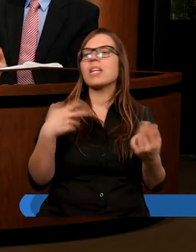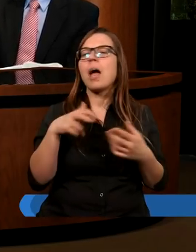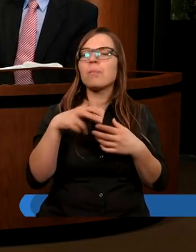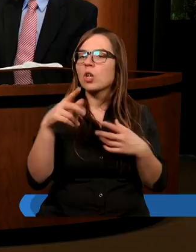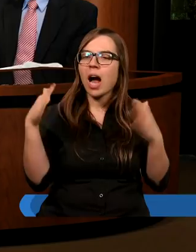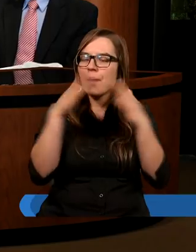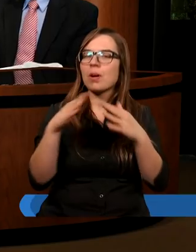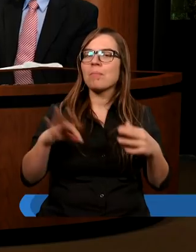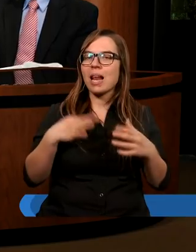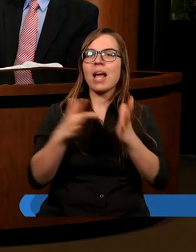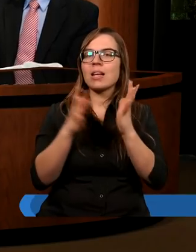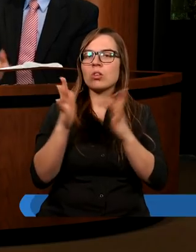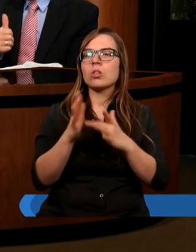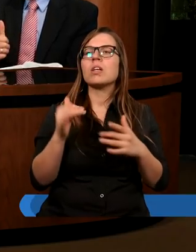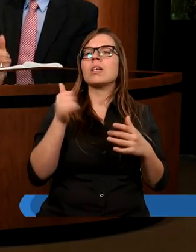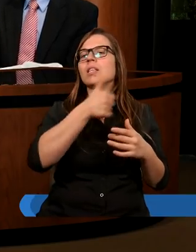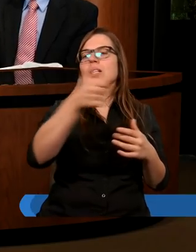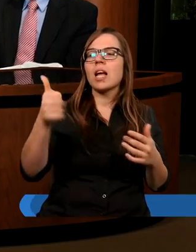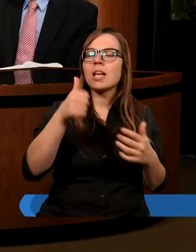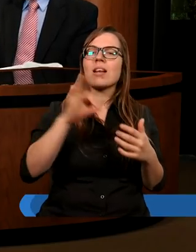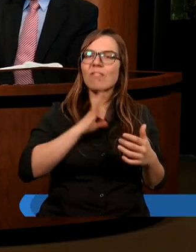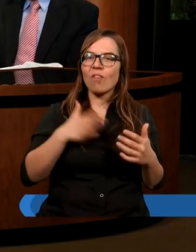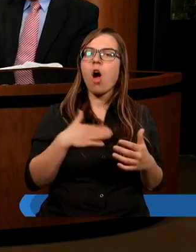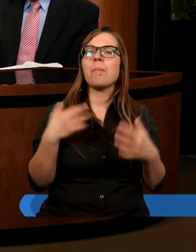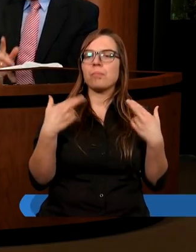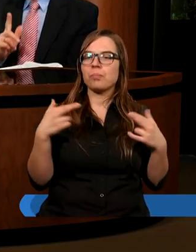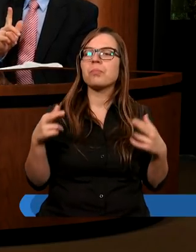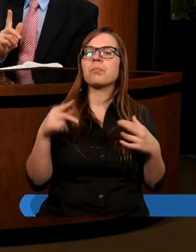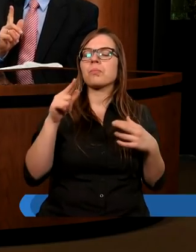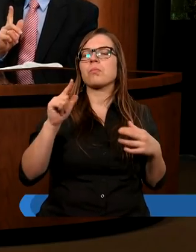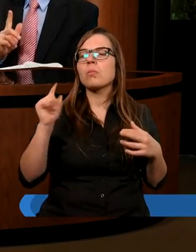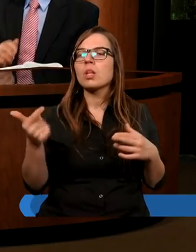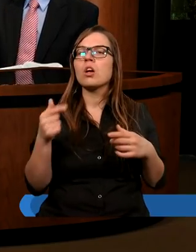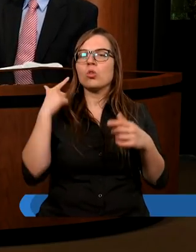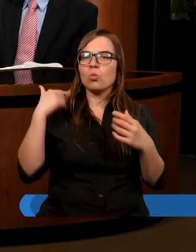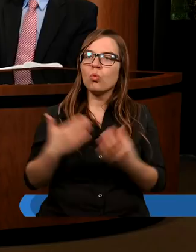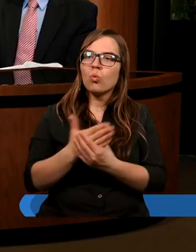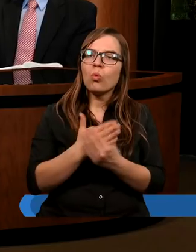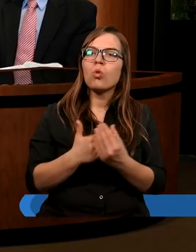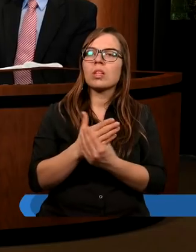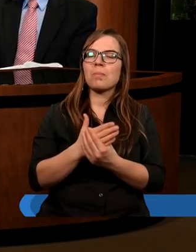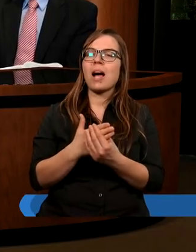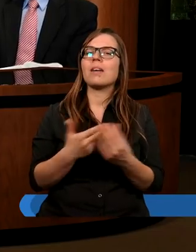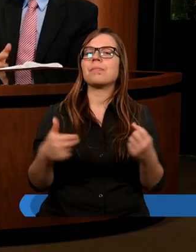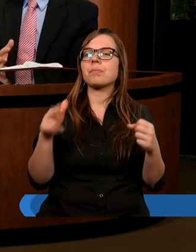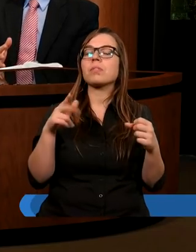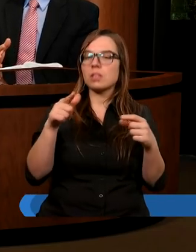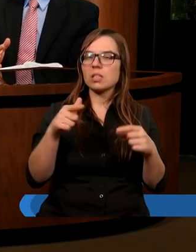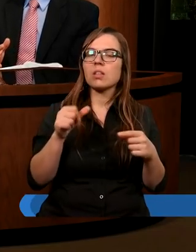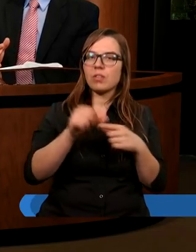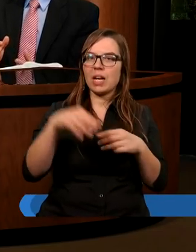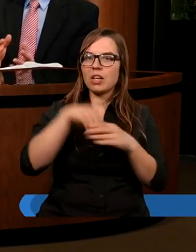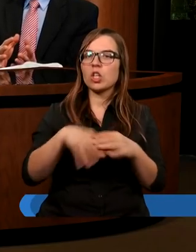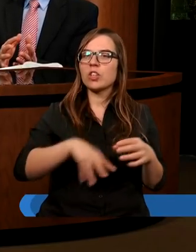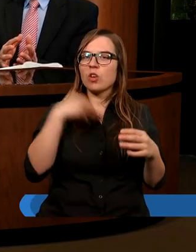kapłaństwo Pana Jezusa, jedyne w swoim rodzaju. Po drugie służba, która w ziemskiej